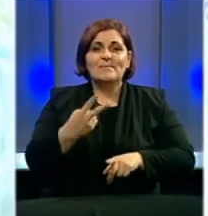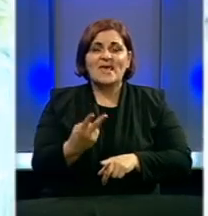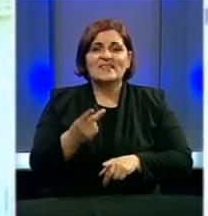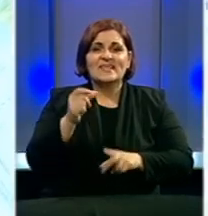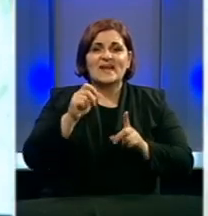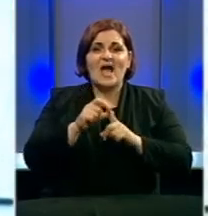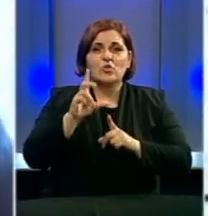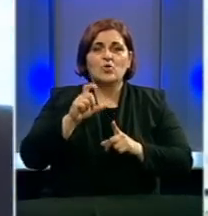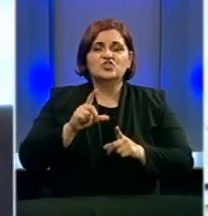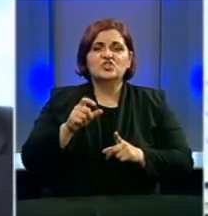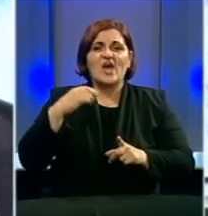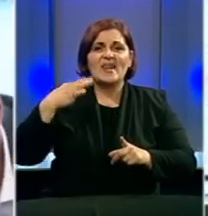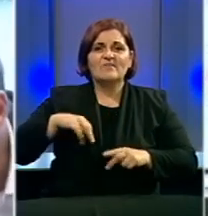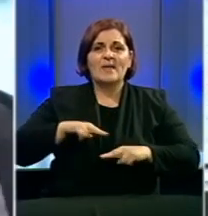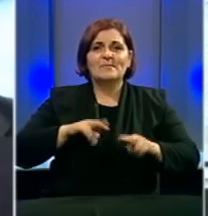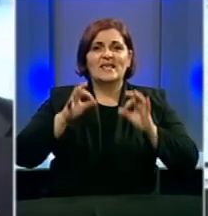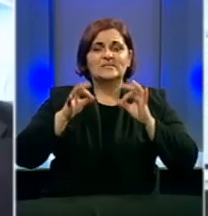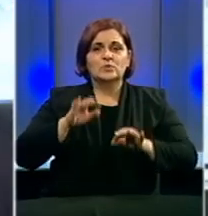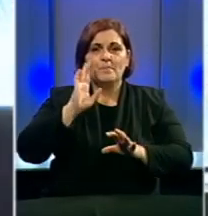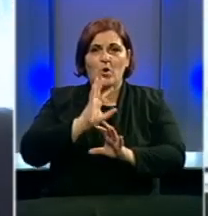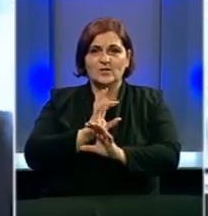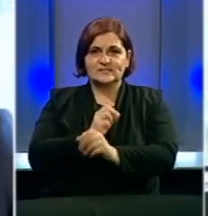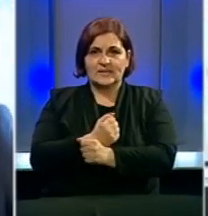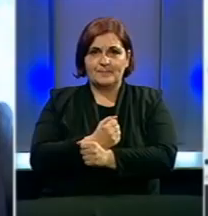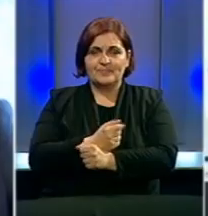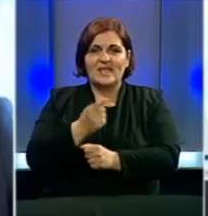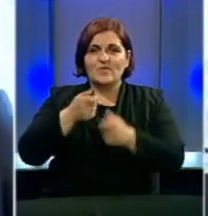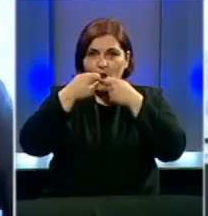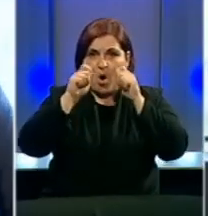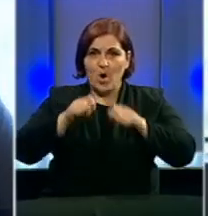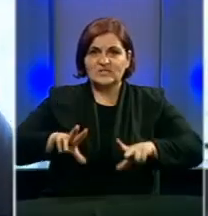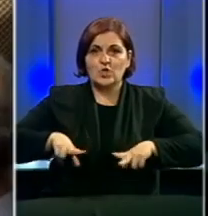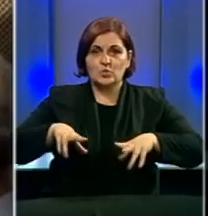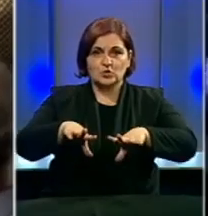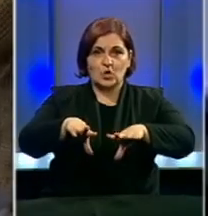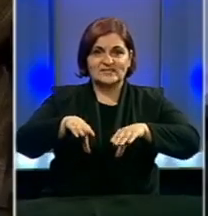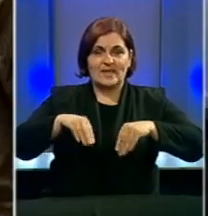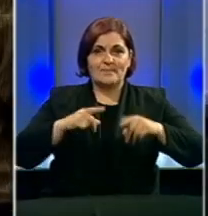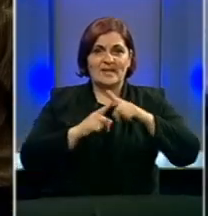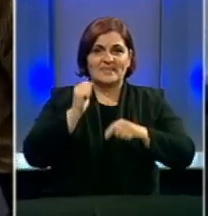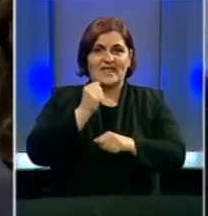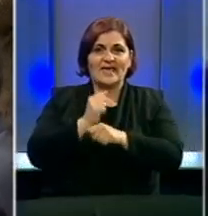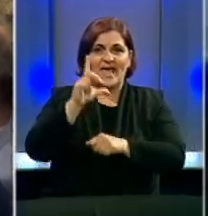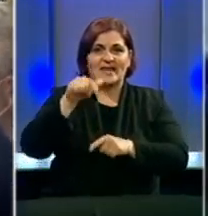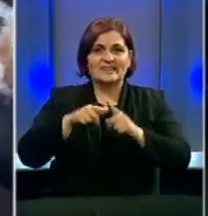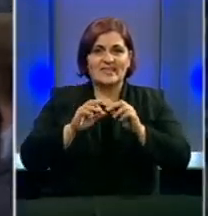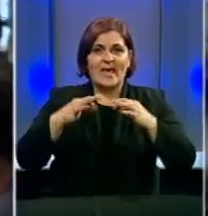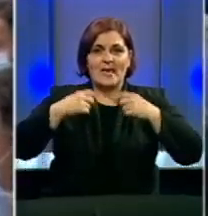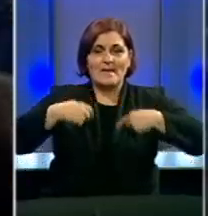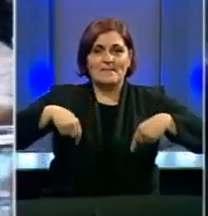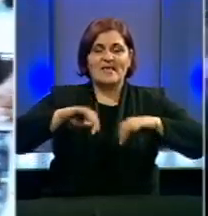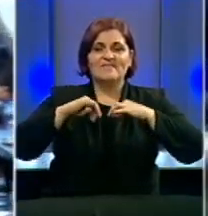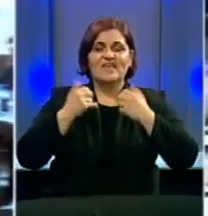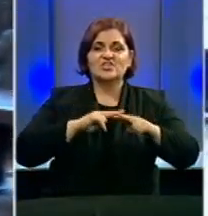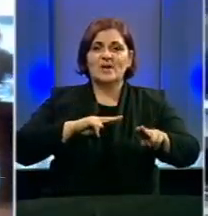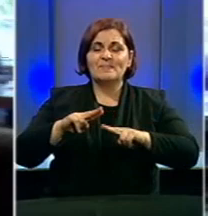Fahrudina Radončića na funkciji ministra bezbjednosti Bosne i Hercegovine. Njegovu ostavku jutro si je prihvatio Zorante Geltija predsjedavajući